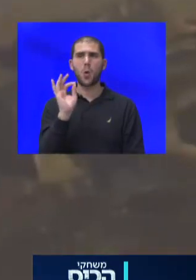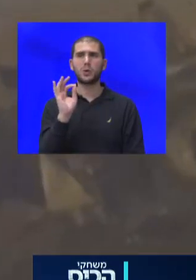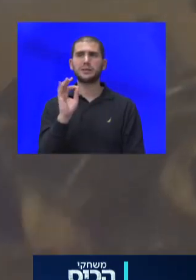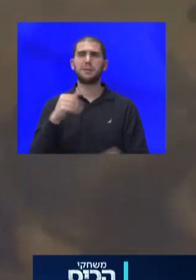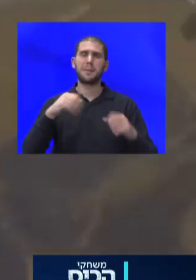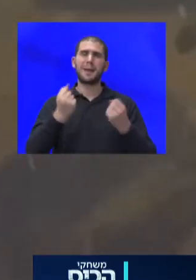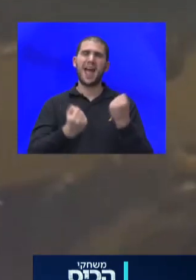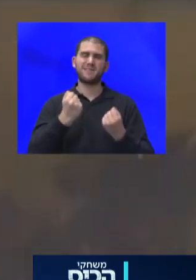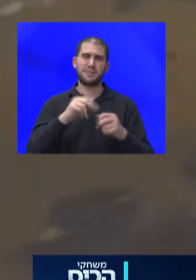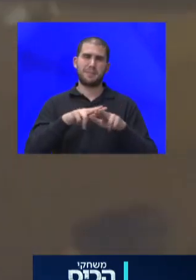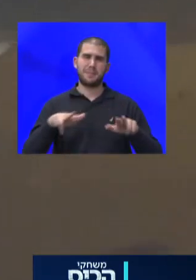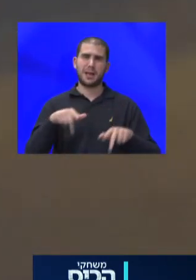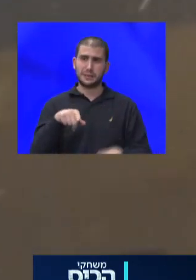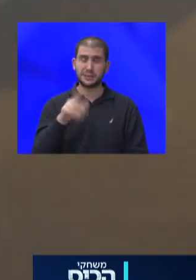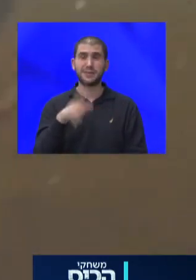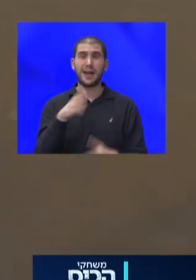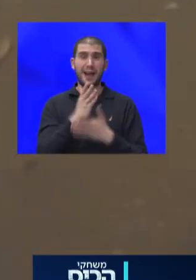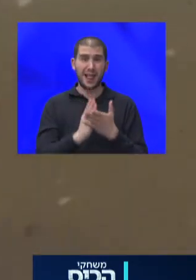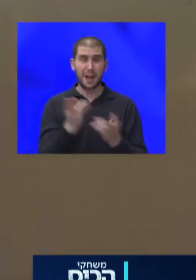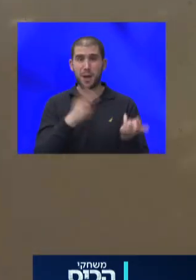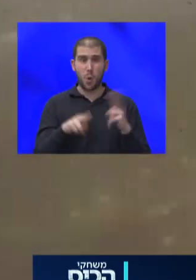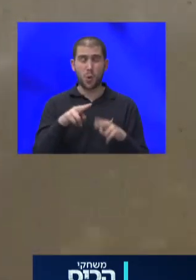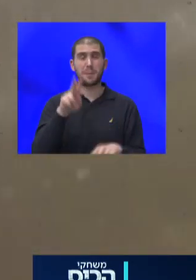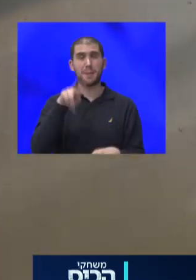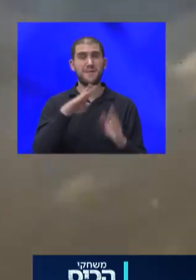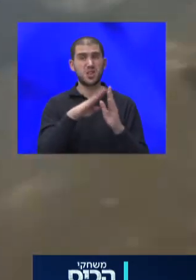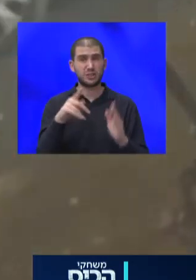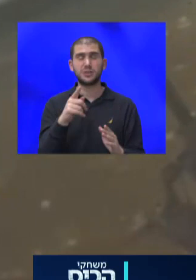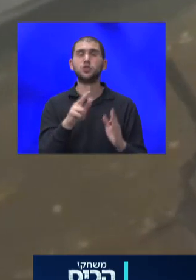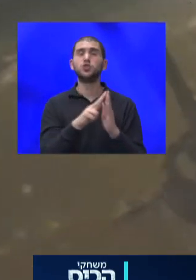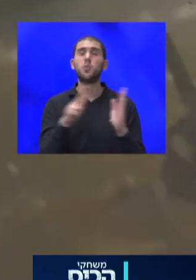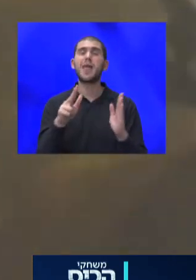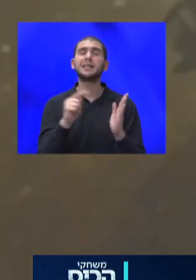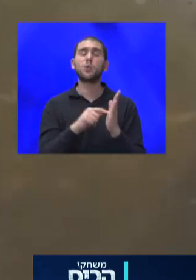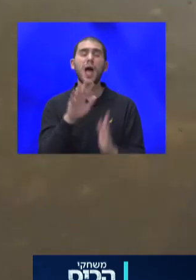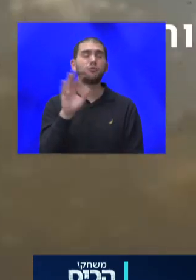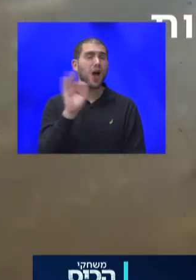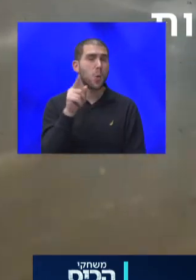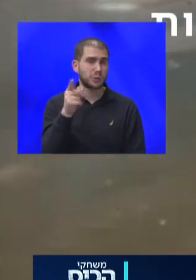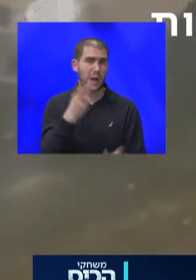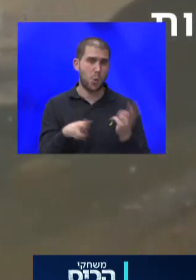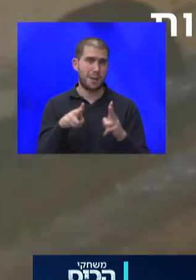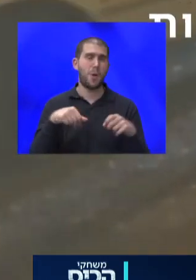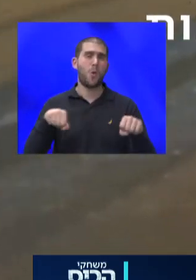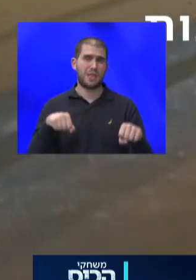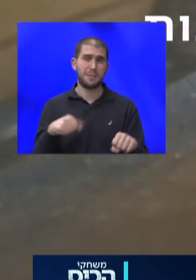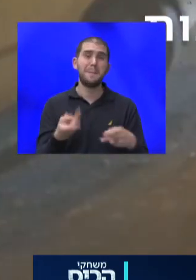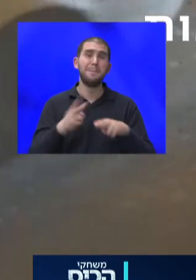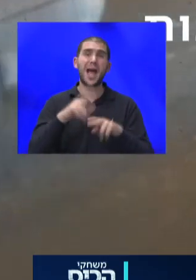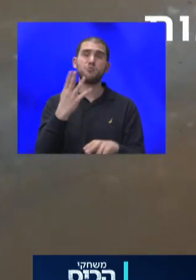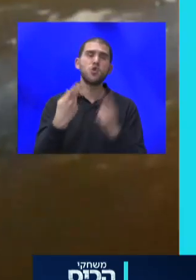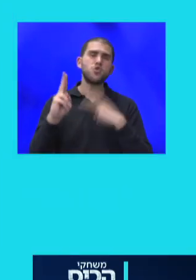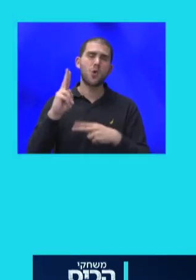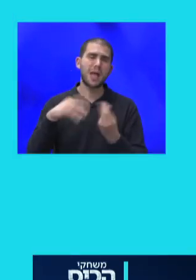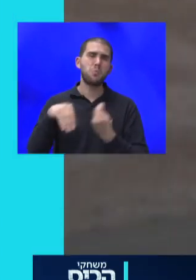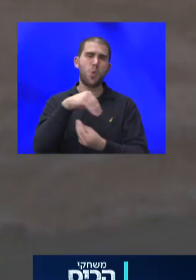ואילו חלקם בהרוגים בשנת 2019, נעמד ב-18 אחוזים וחצי. כמעט פי חמישה יותר מחלקם מהרכבים